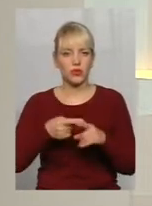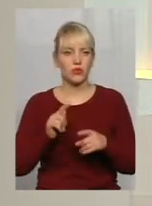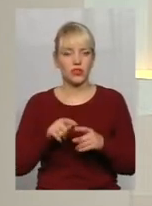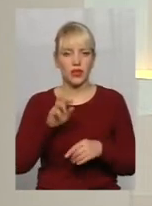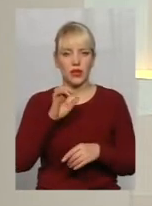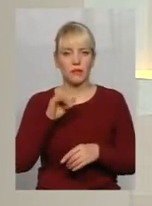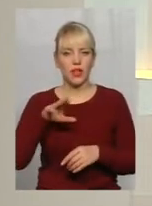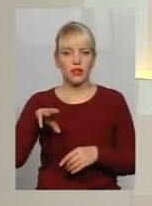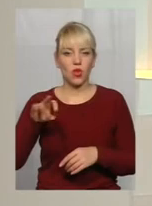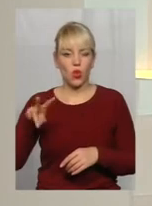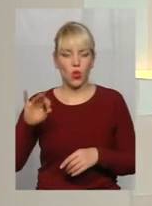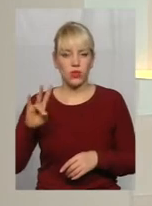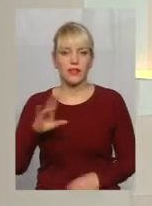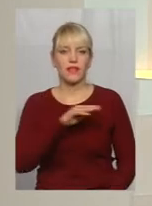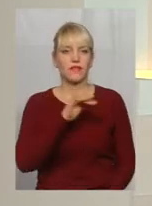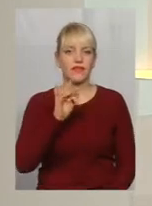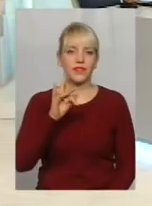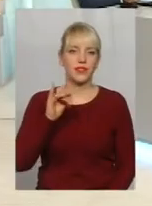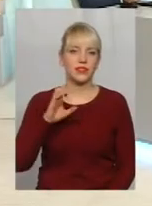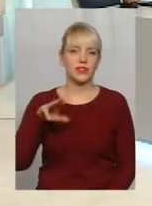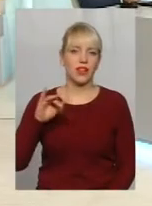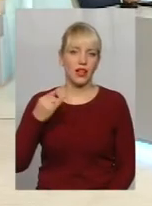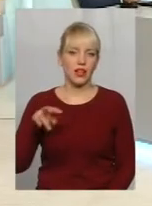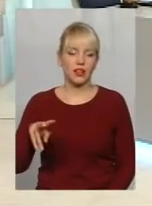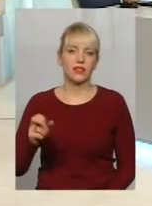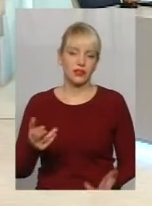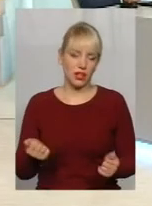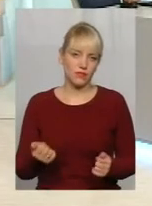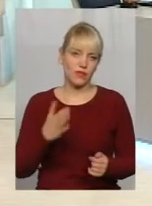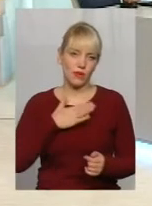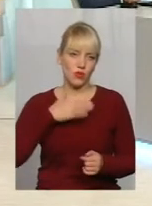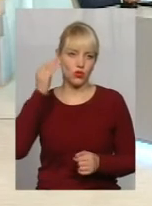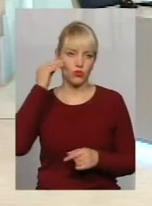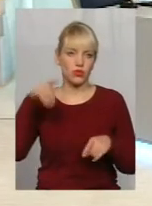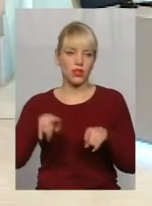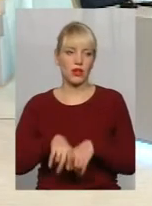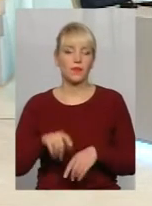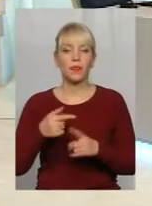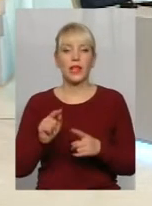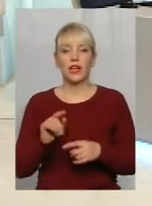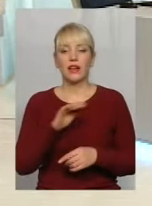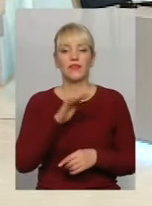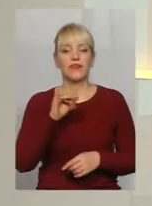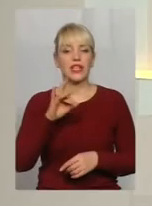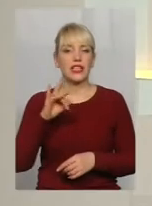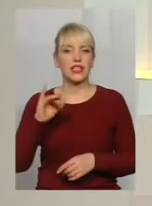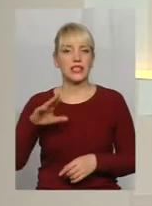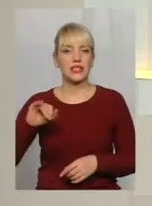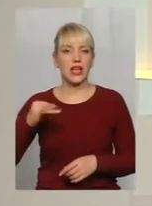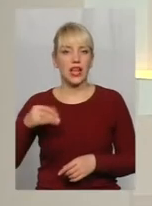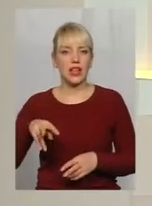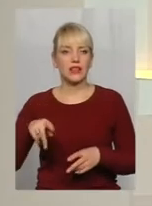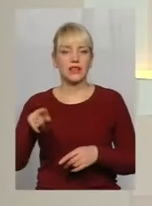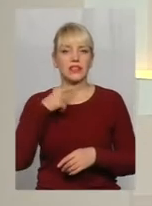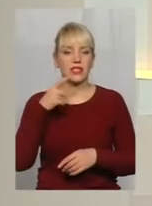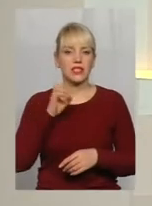та фристайл, так? Ну, на мою думку таки. Зрозуміло. Ну і, до речі, фристайл ви сказали про Абраменка